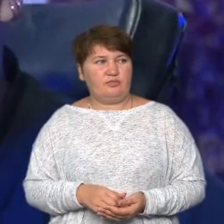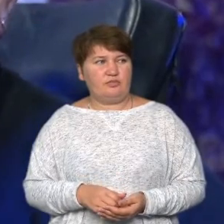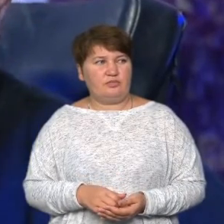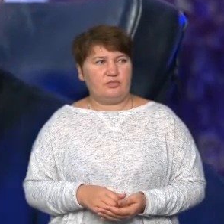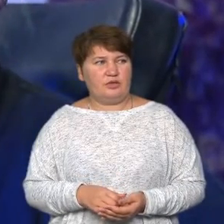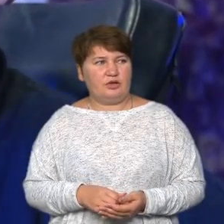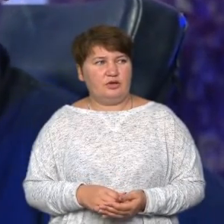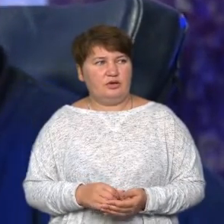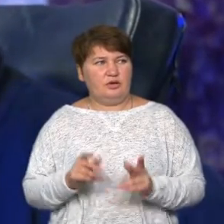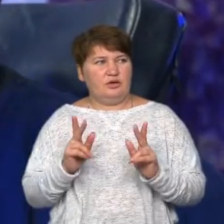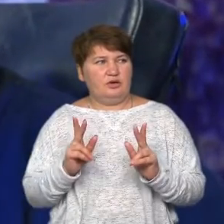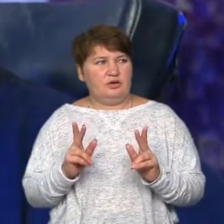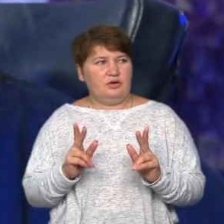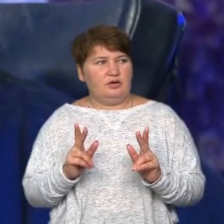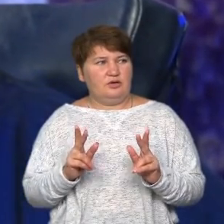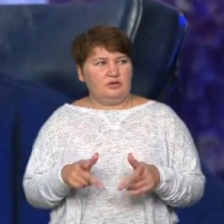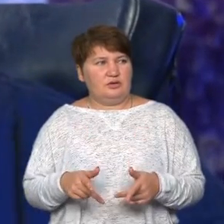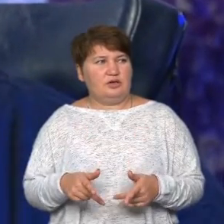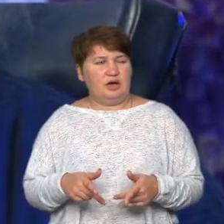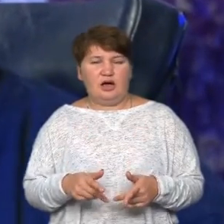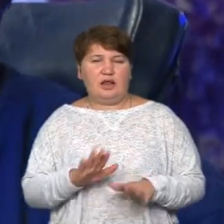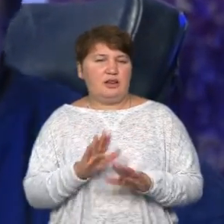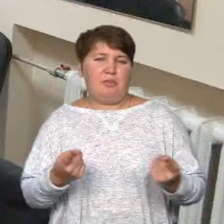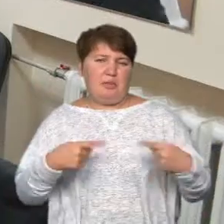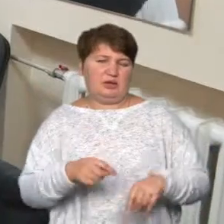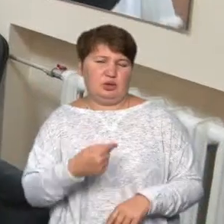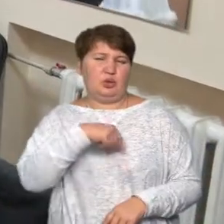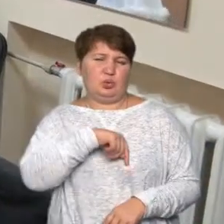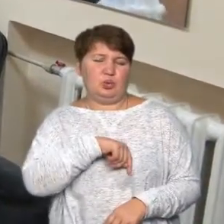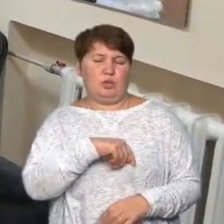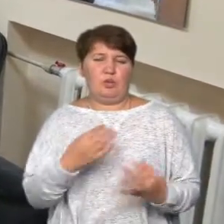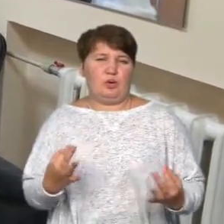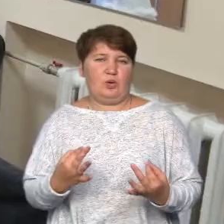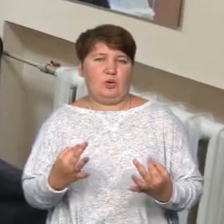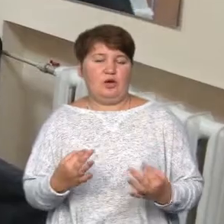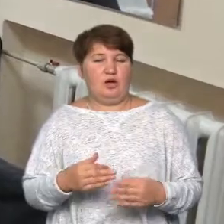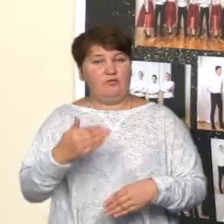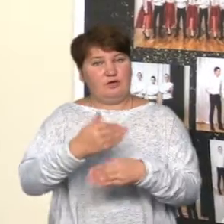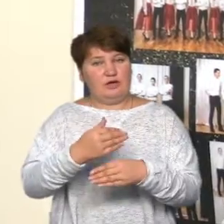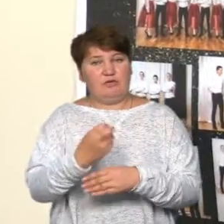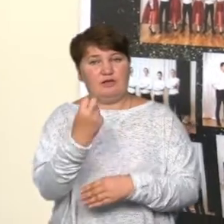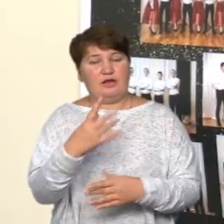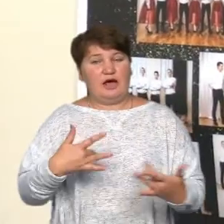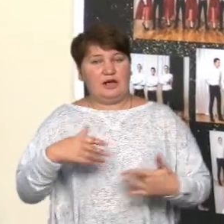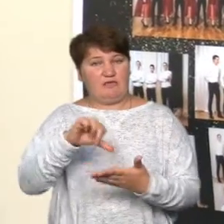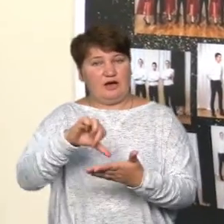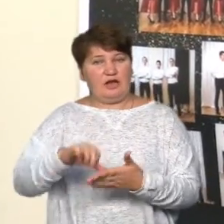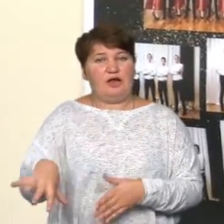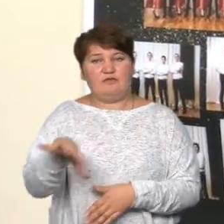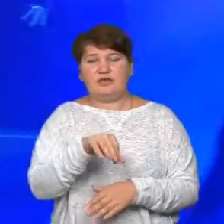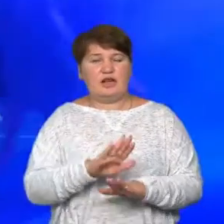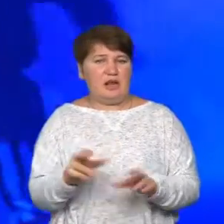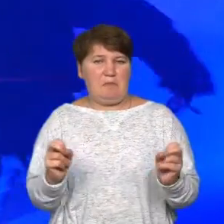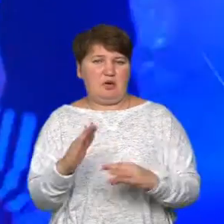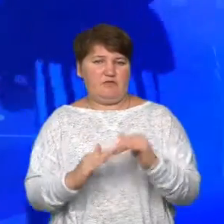собі вести. Ви не падаєте духом ніколи самого головного. У виставі 12 виконавців, всі непрофесійні